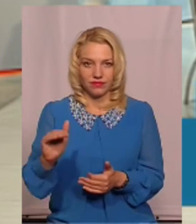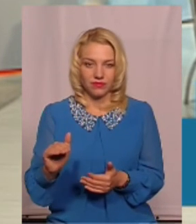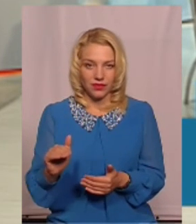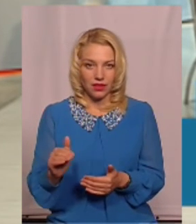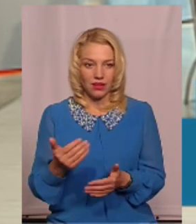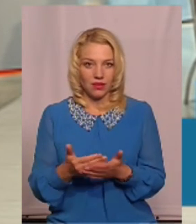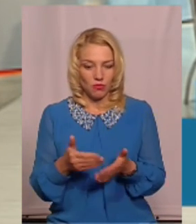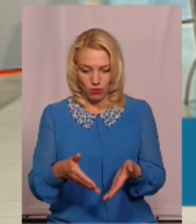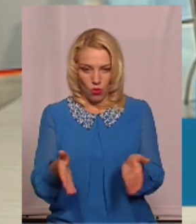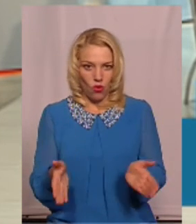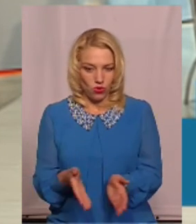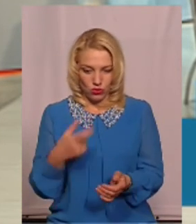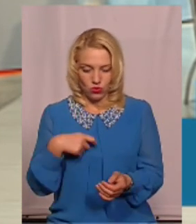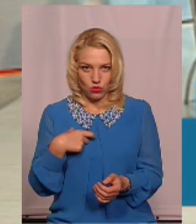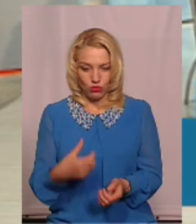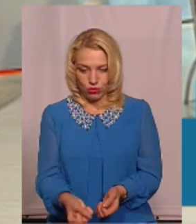Горщик з собою.